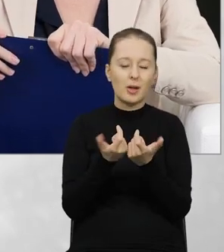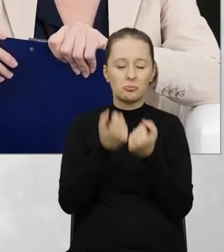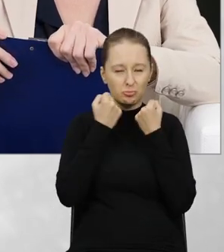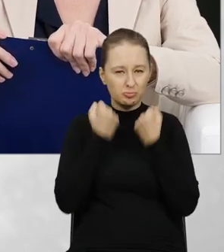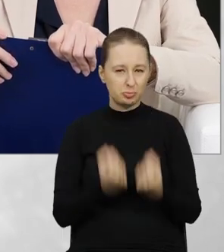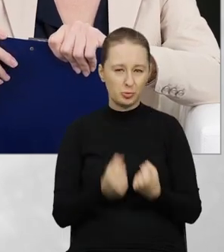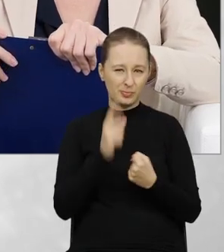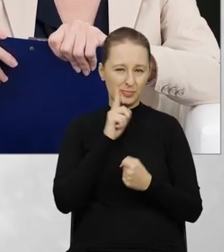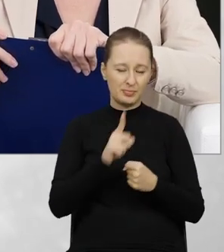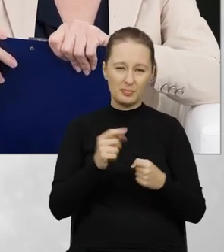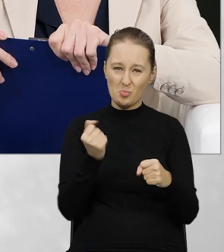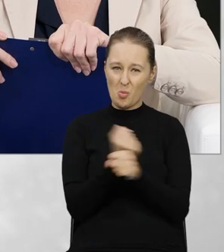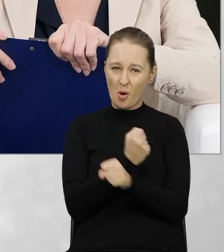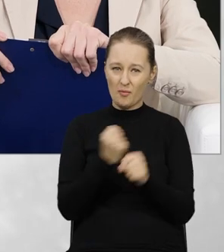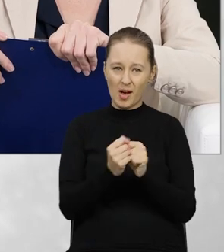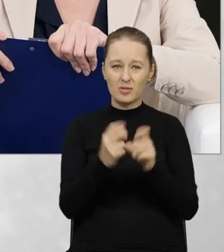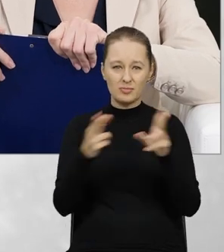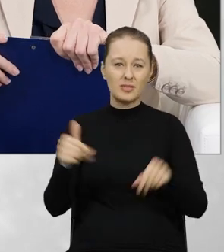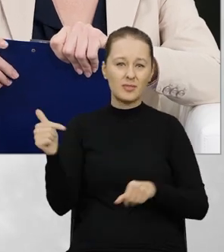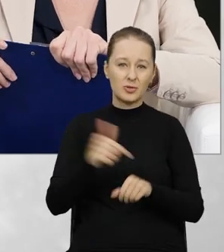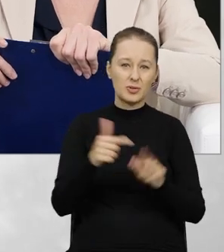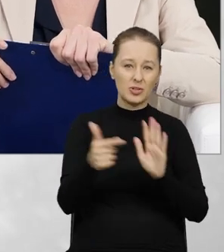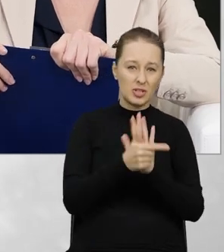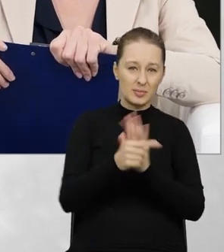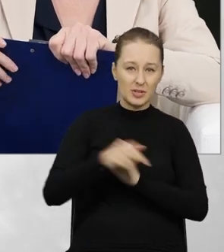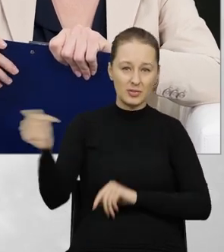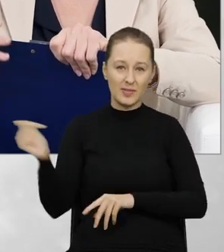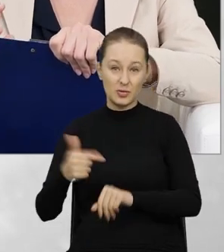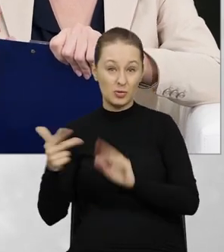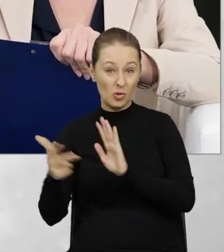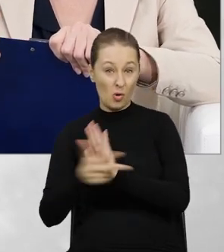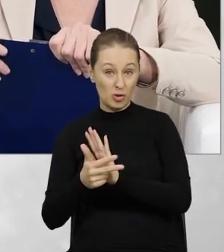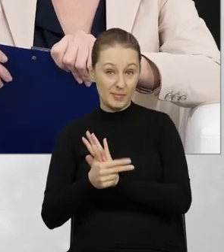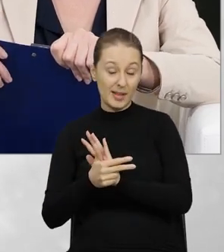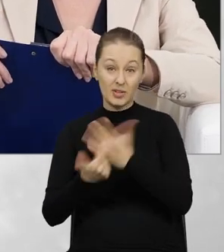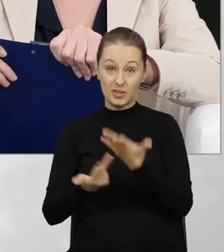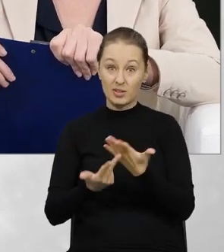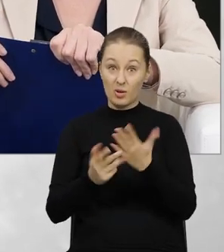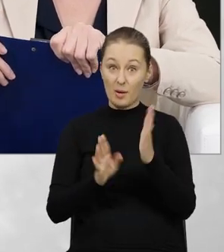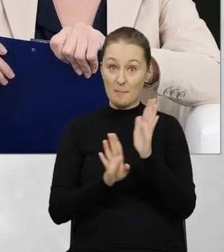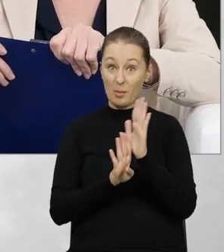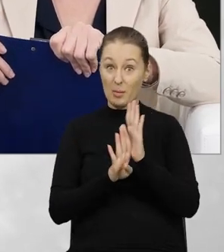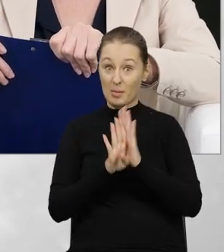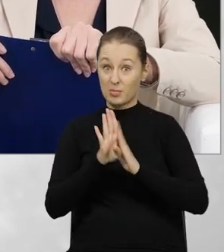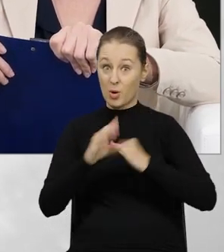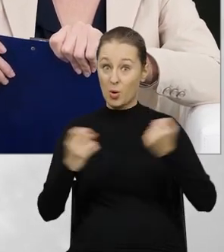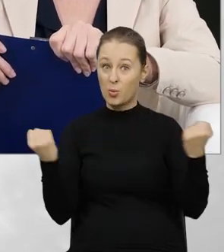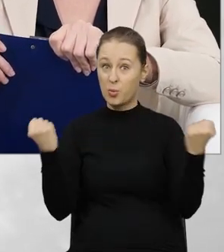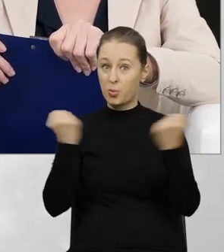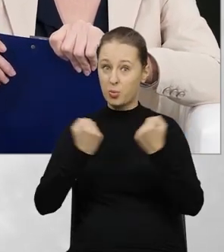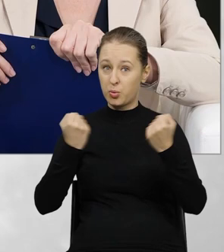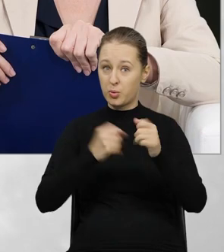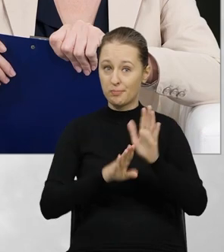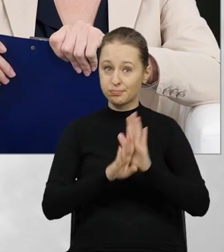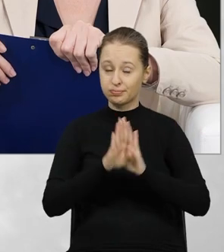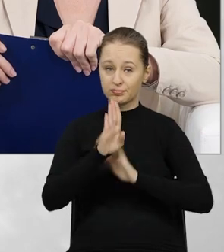zaobserwowaliśmy w latach 2017-2018, no taki duży wzrost